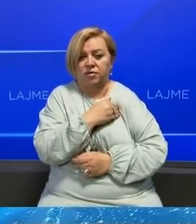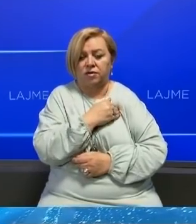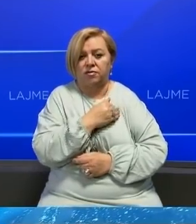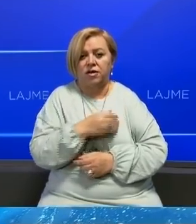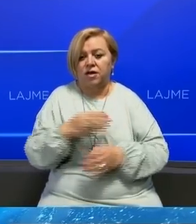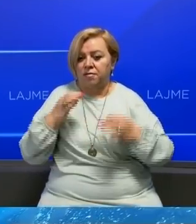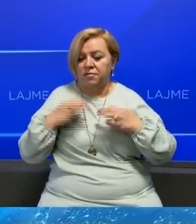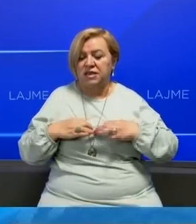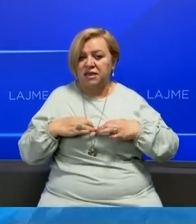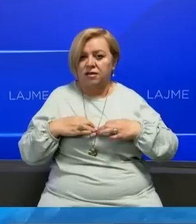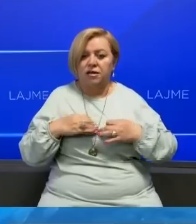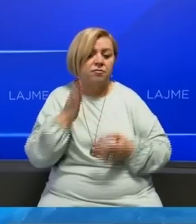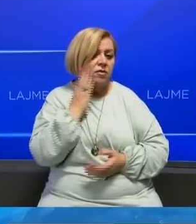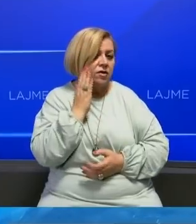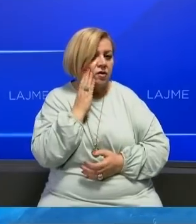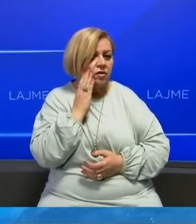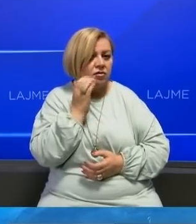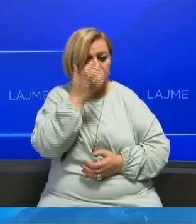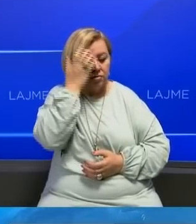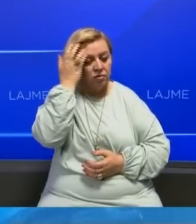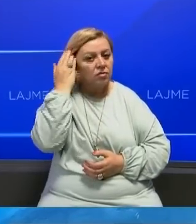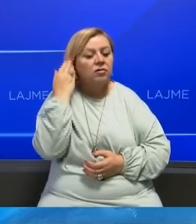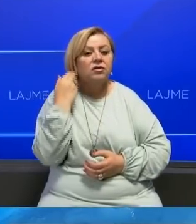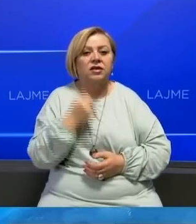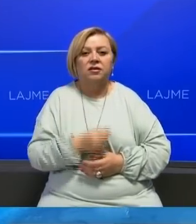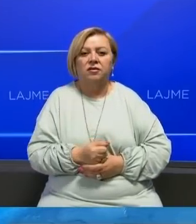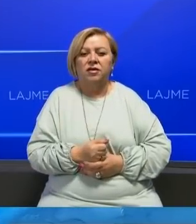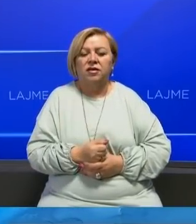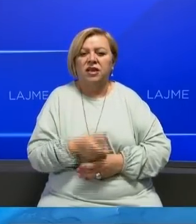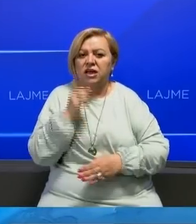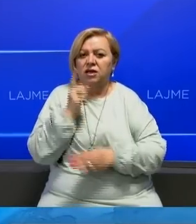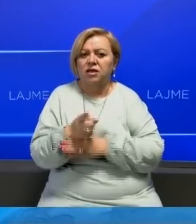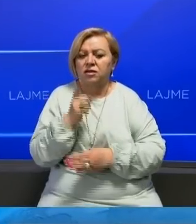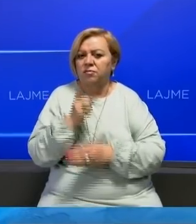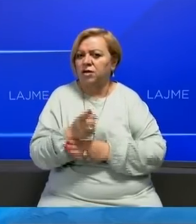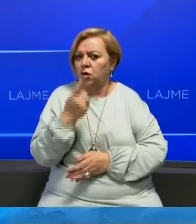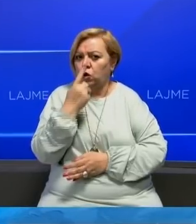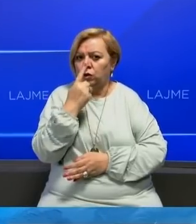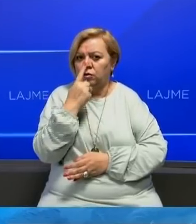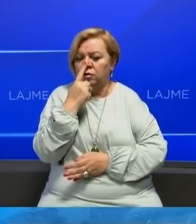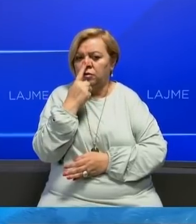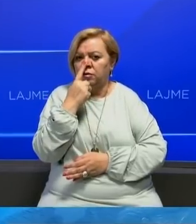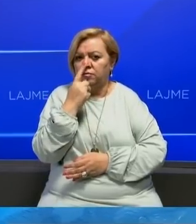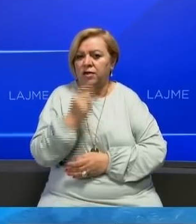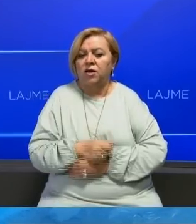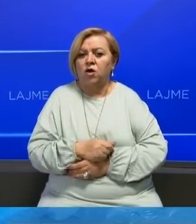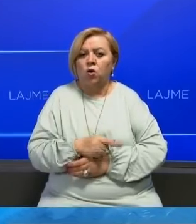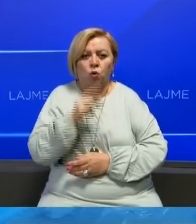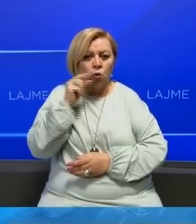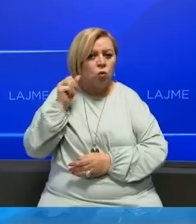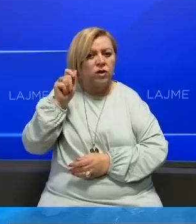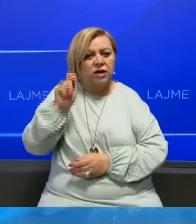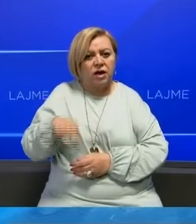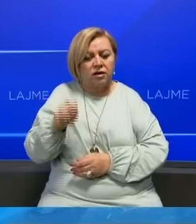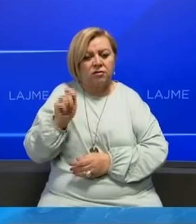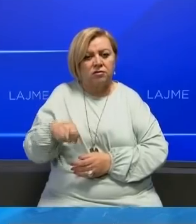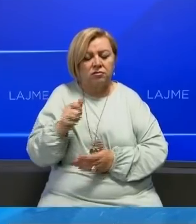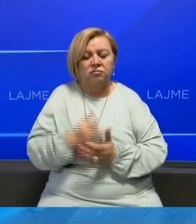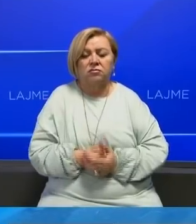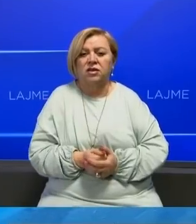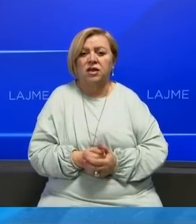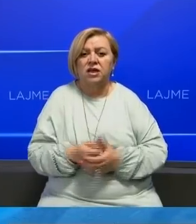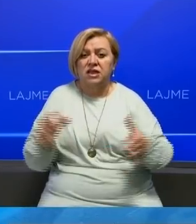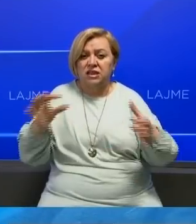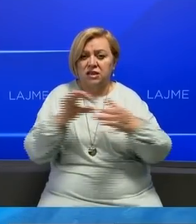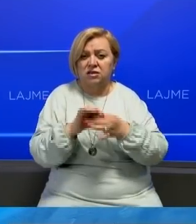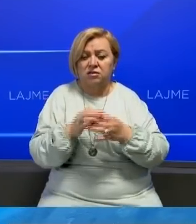nga prezidenti Biden që shkashja e kërsnimit të bashkdo shumë rësë në raport me Ukrajinon dhe qështje të tjera të tjera të